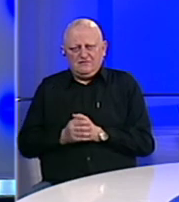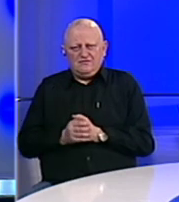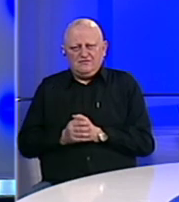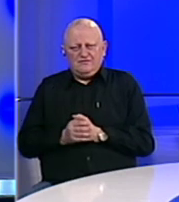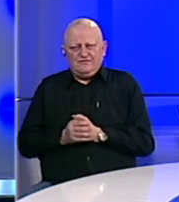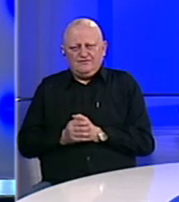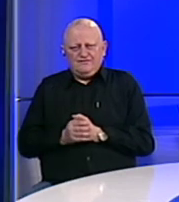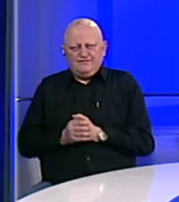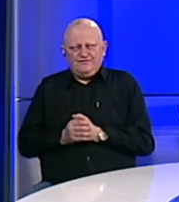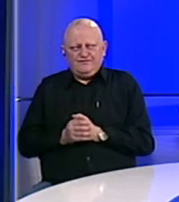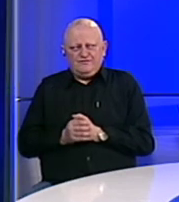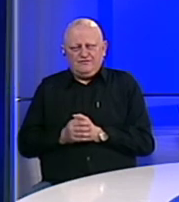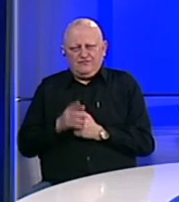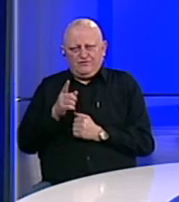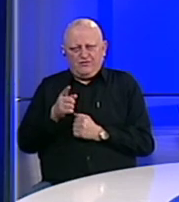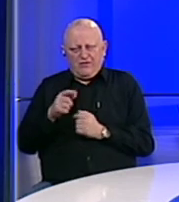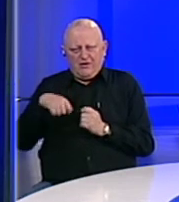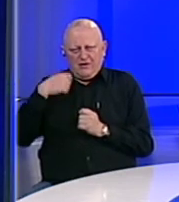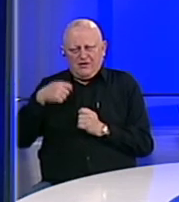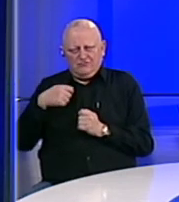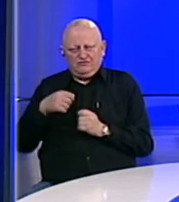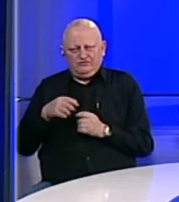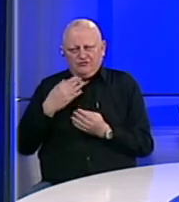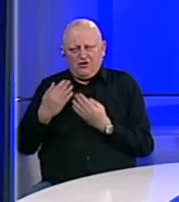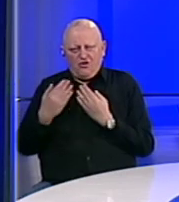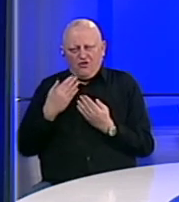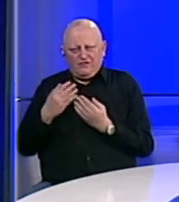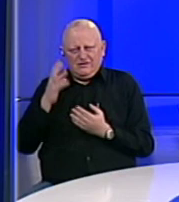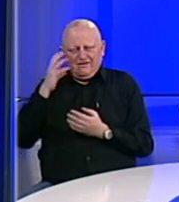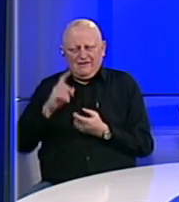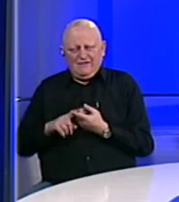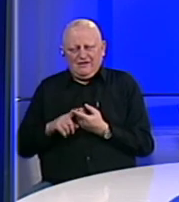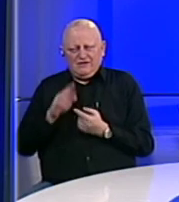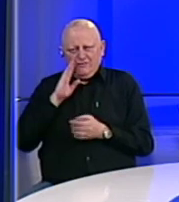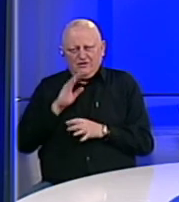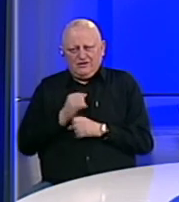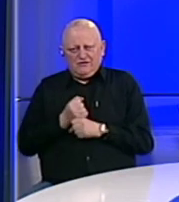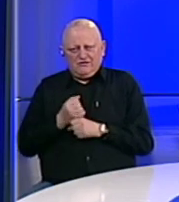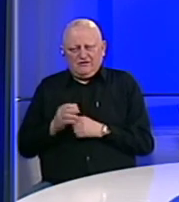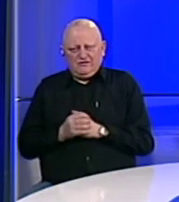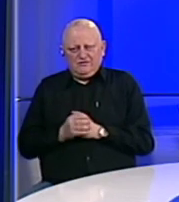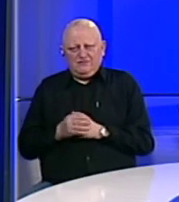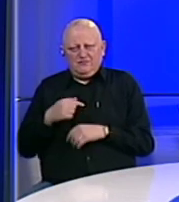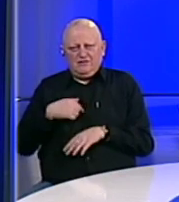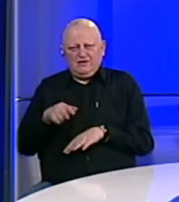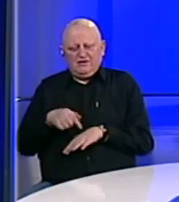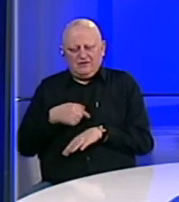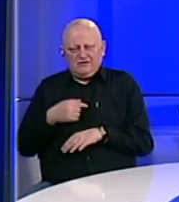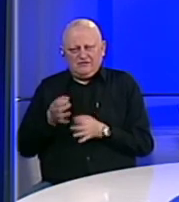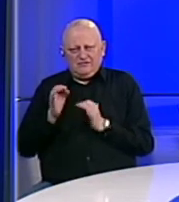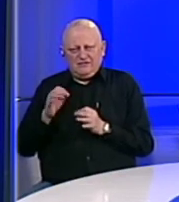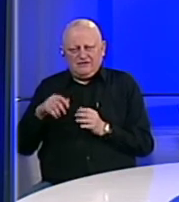Solaka. Bila je ovo preskonferencija Vlade Federacije Bosne i Hercegovine. Mi nastavljamo